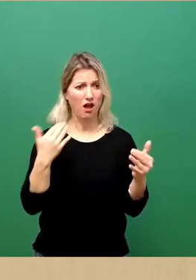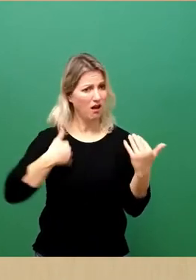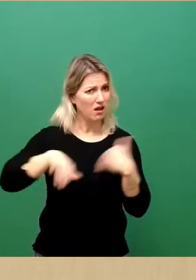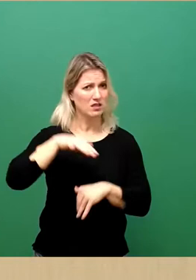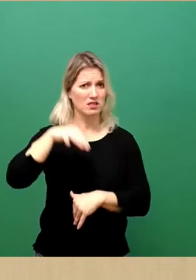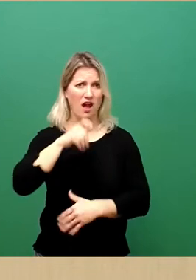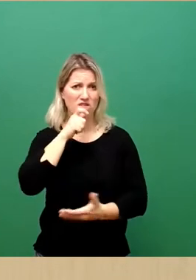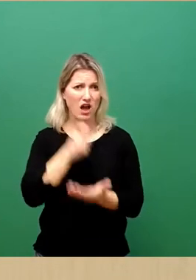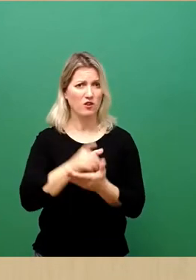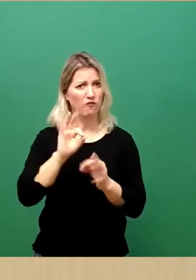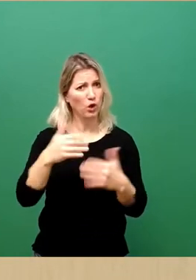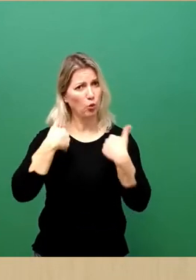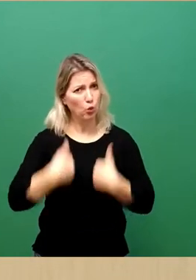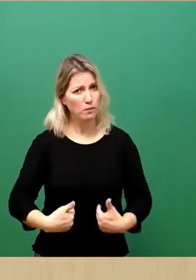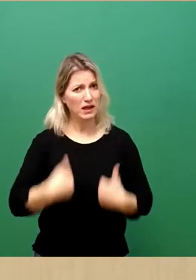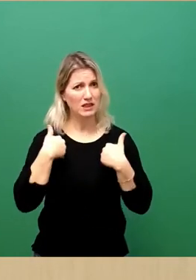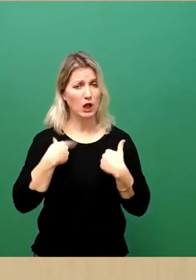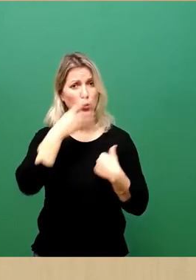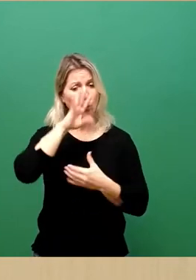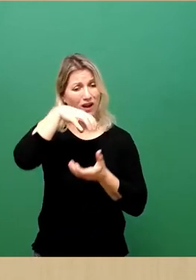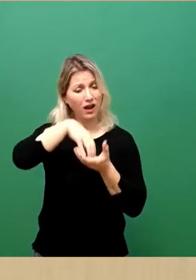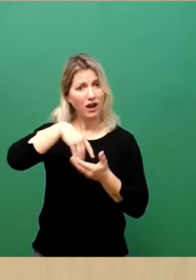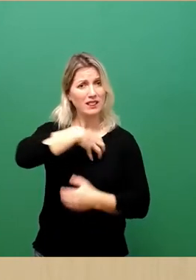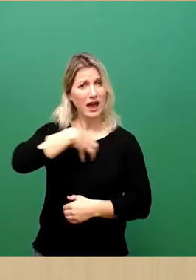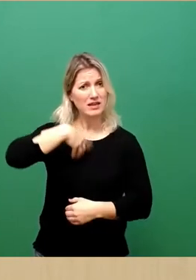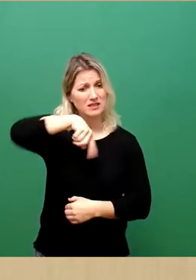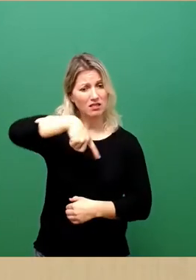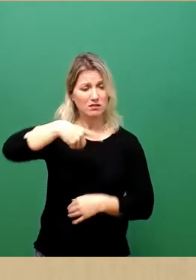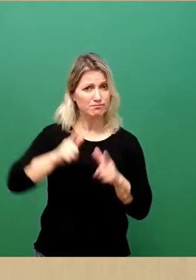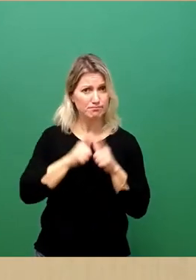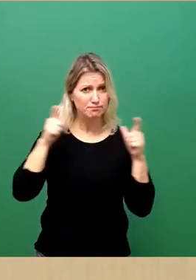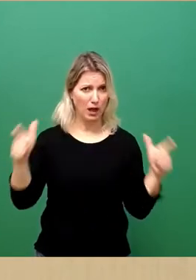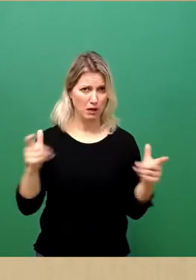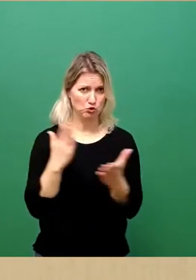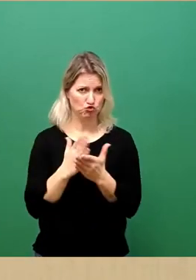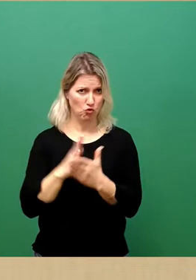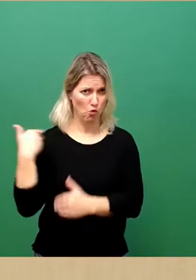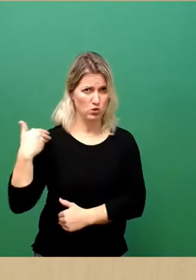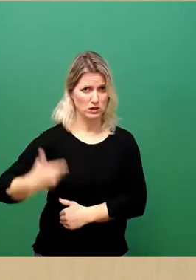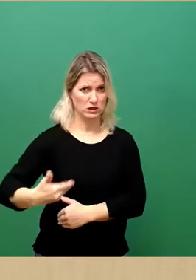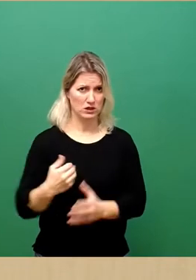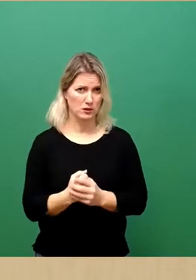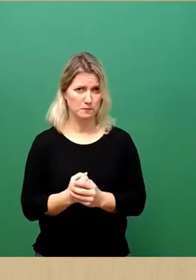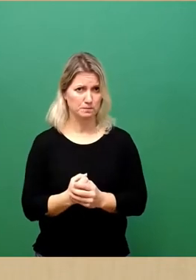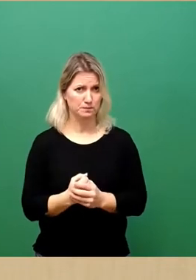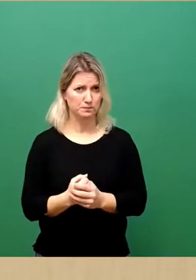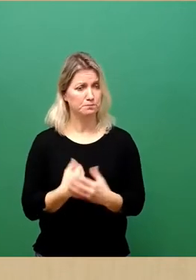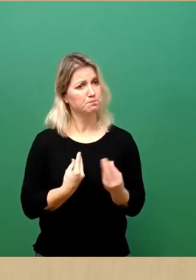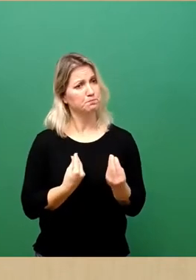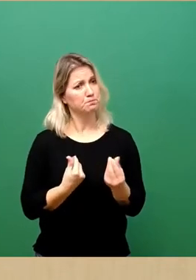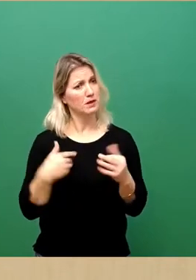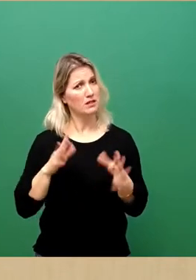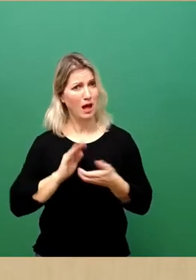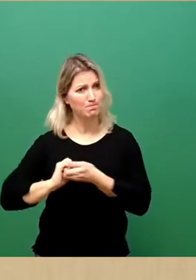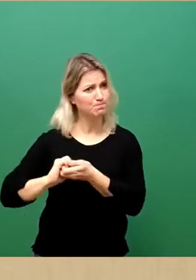Humanität weit über die Stadtgrenzen hinaus. Deren Zusammenhalt und Kraft spüren wir seit einer Woche erneut mit